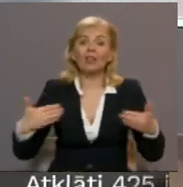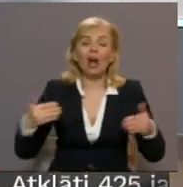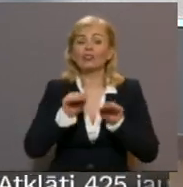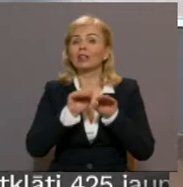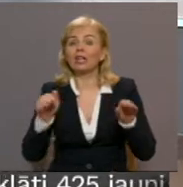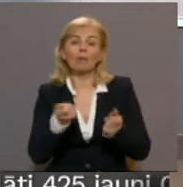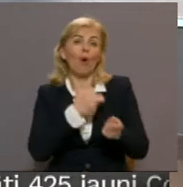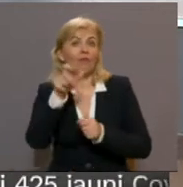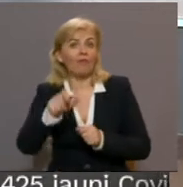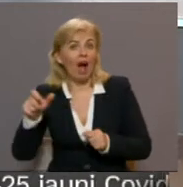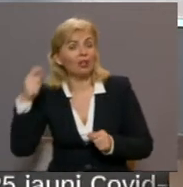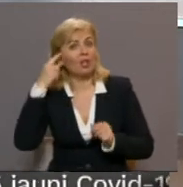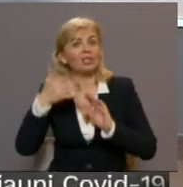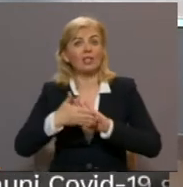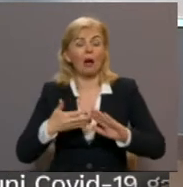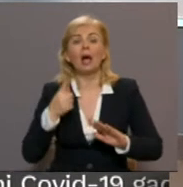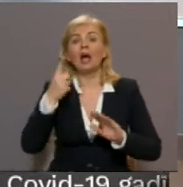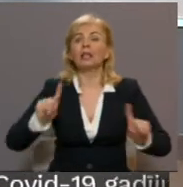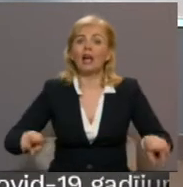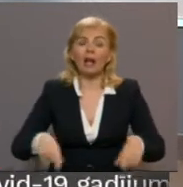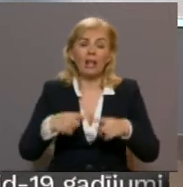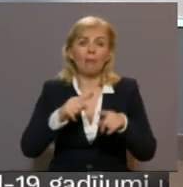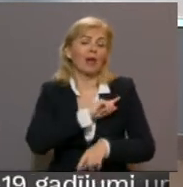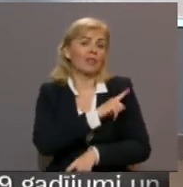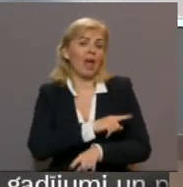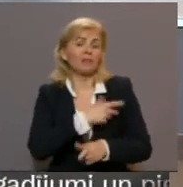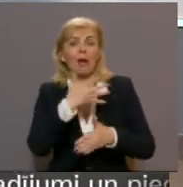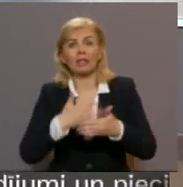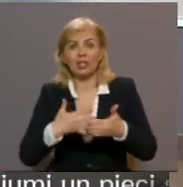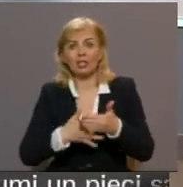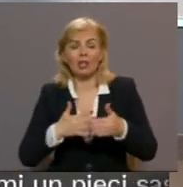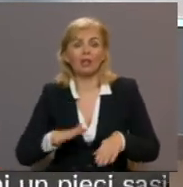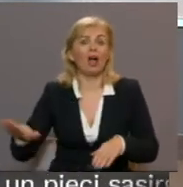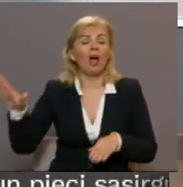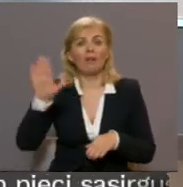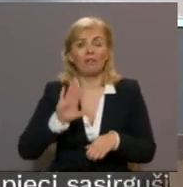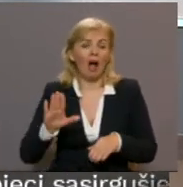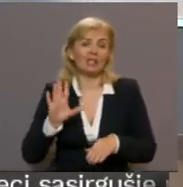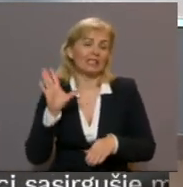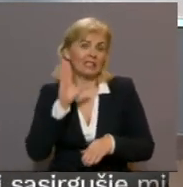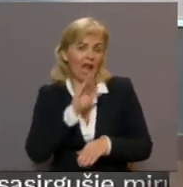līmeņu vadītājiem saprotot, ka tikai labklājiba nespēja izsināt daudzus valsts izaicinājumus.